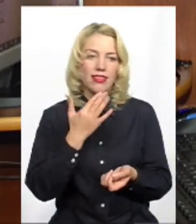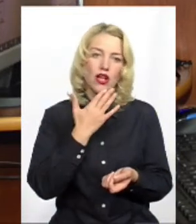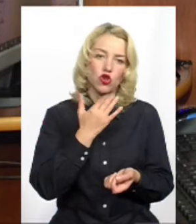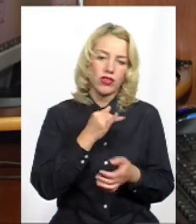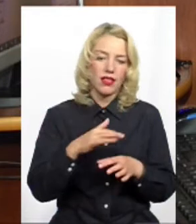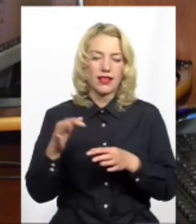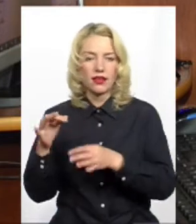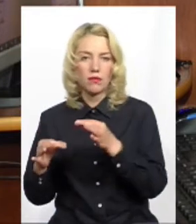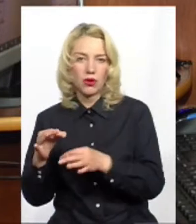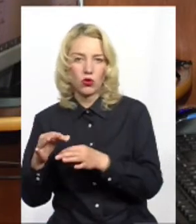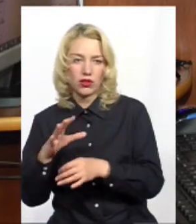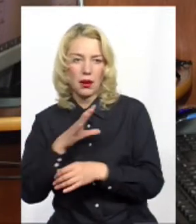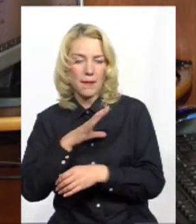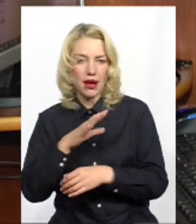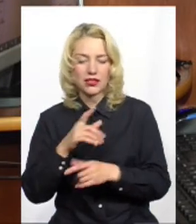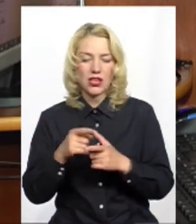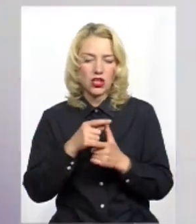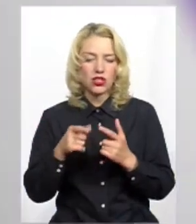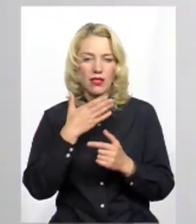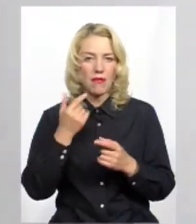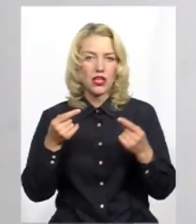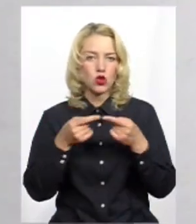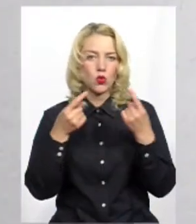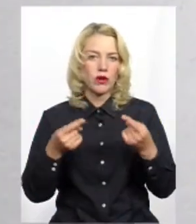природних багатств і чи немає тут суперечності в самій програмі?